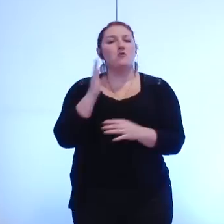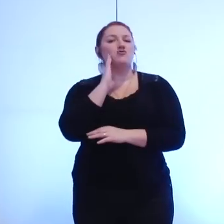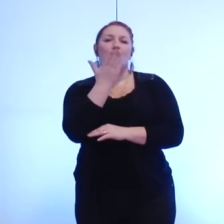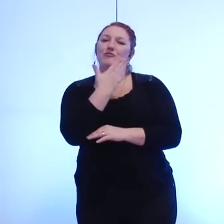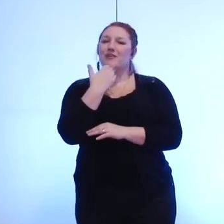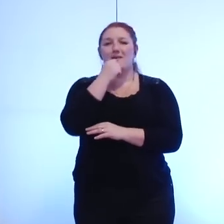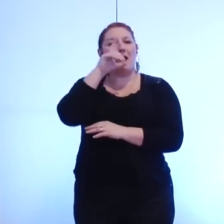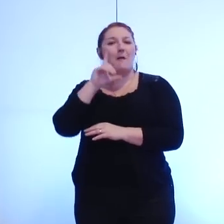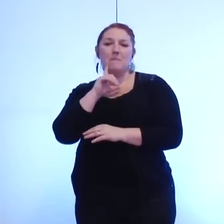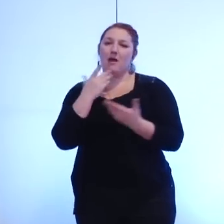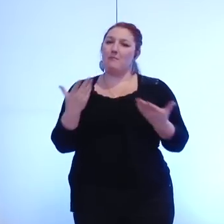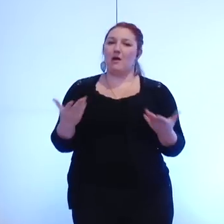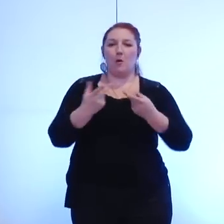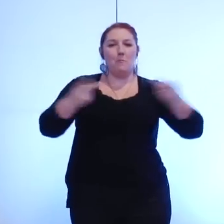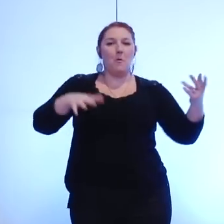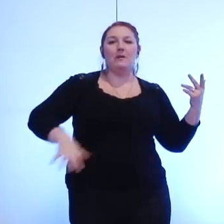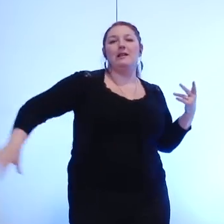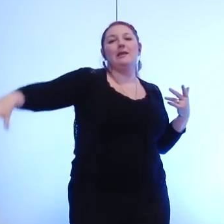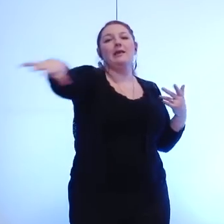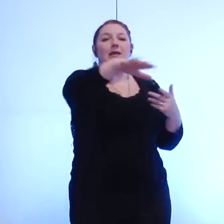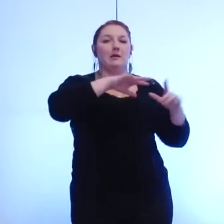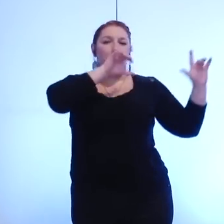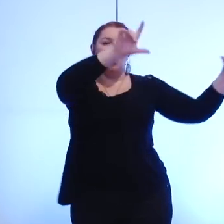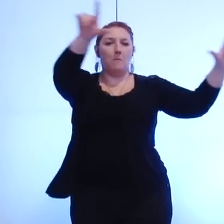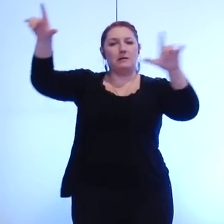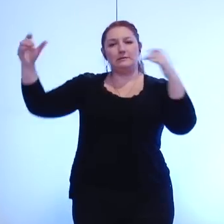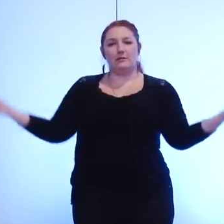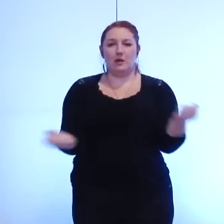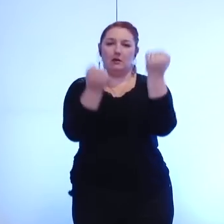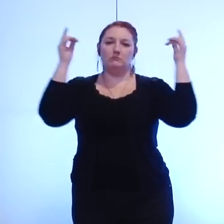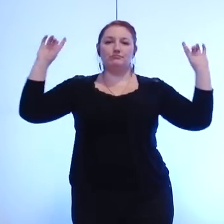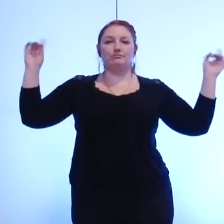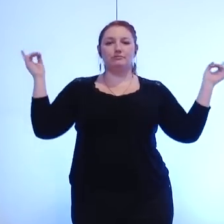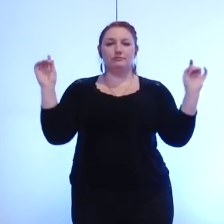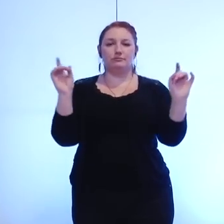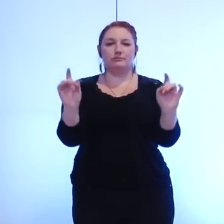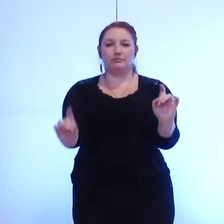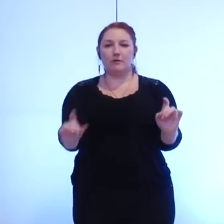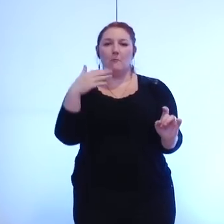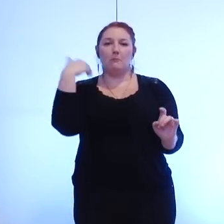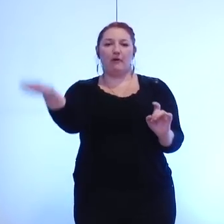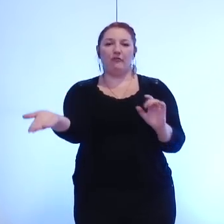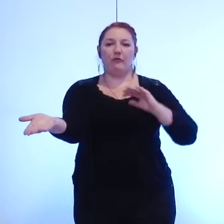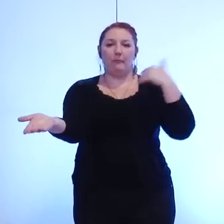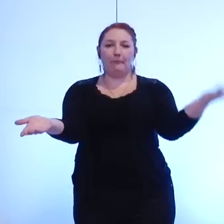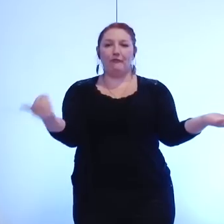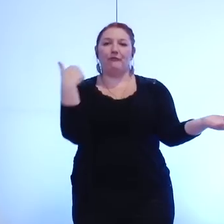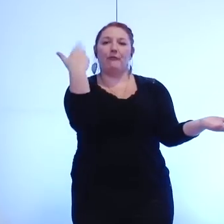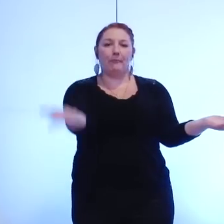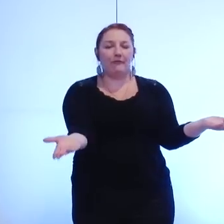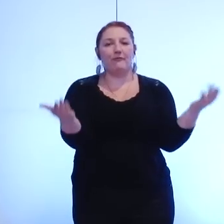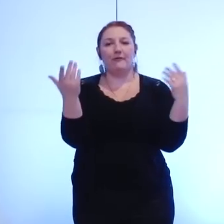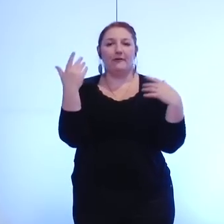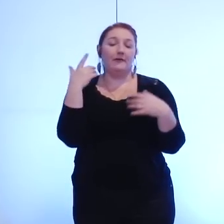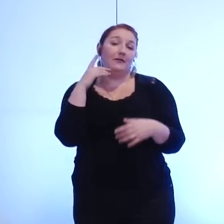de l'espace public, des panneaux publicitaires. C'est à la fois une opportunité pour mettre en valeur de façon intelligente le commerce de